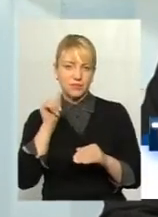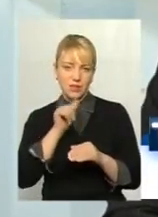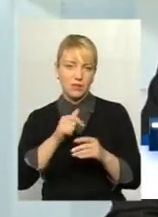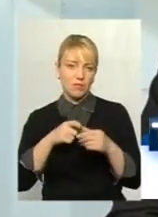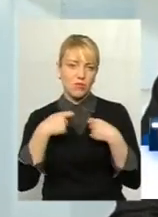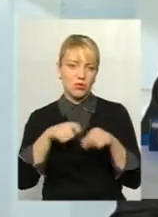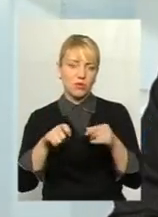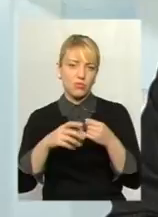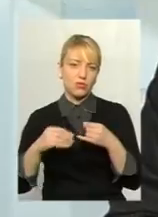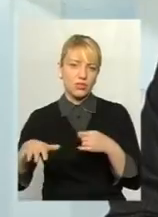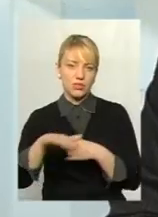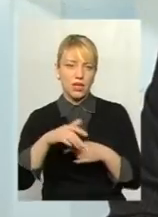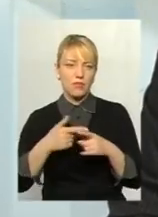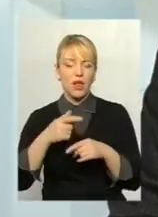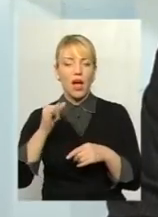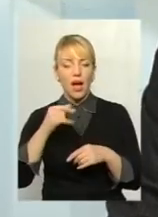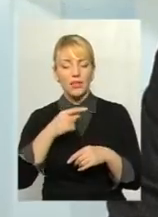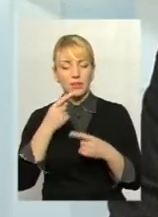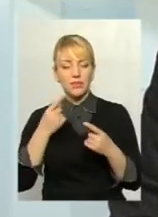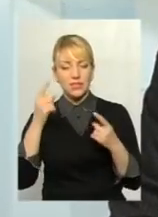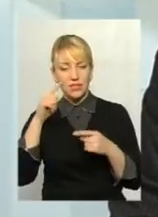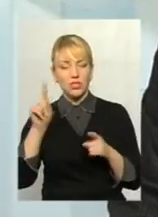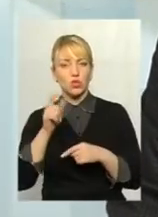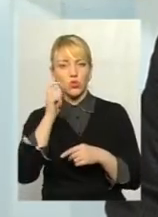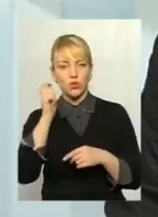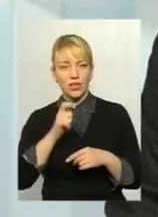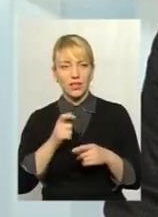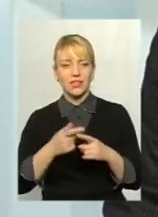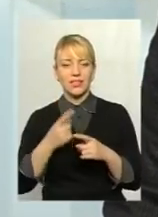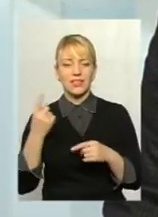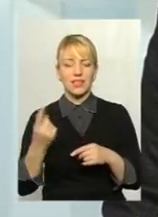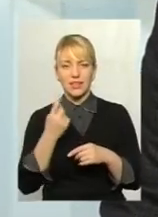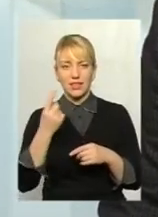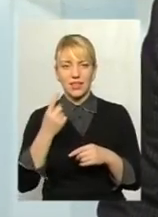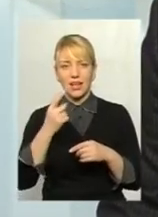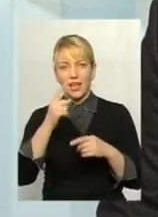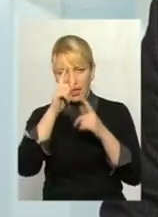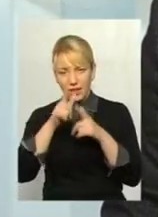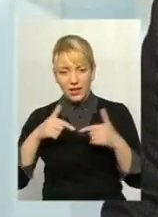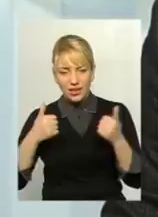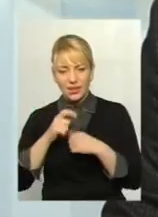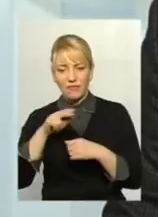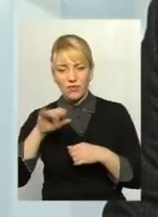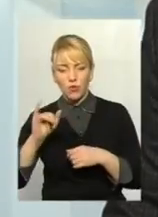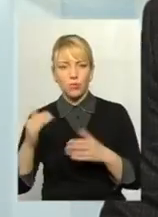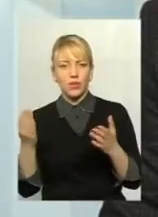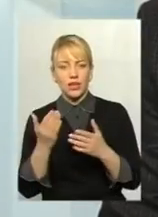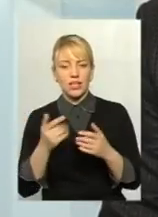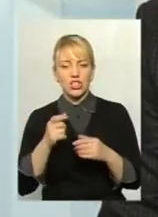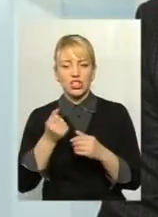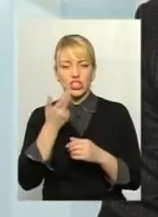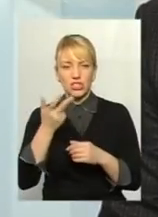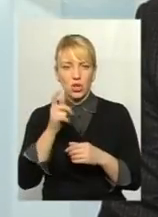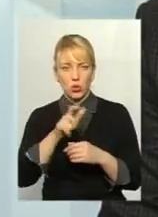сказати, що Україна це є єдина країна сьогодні в Європі, в якій численність населення постійно зменшується. Кожен божий день Україна втрачає